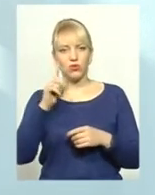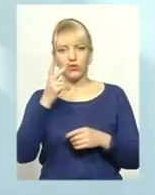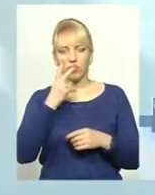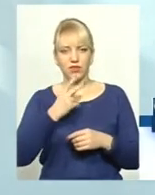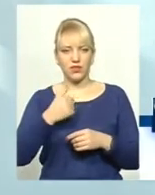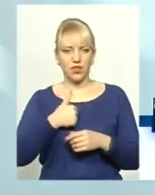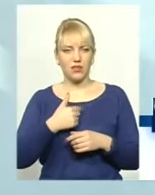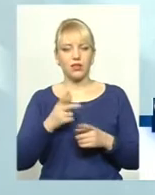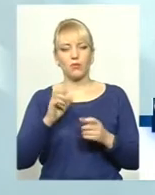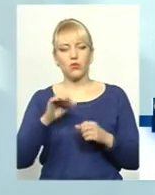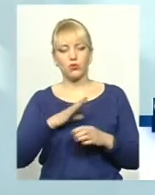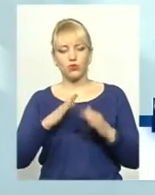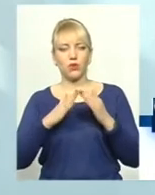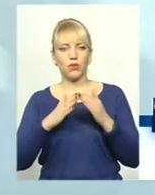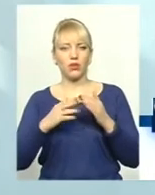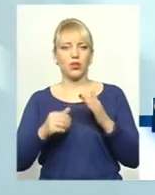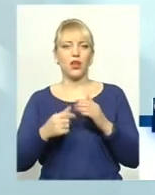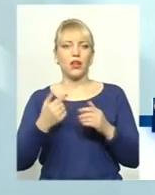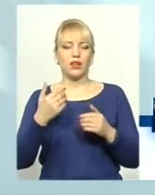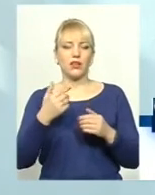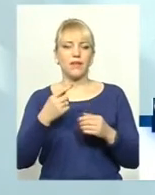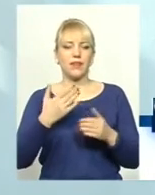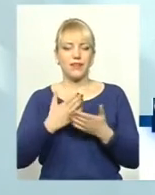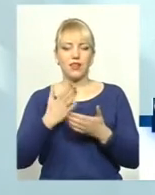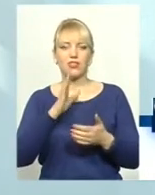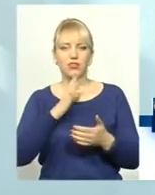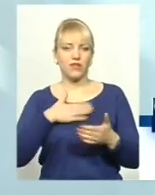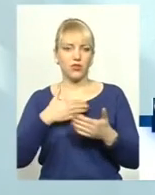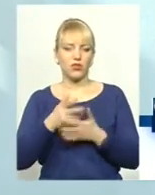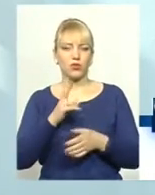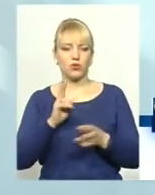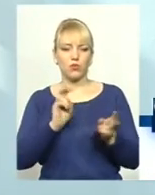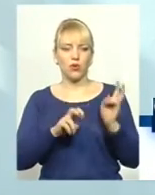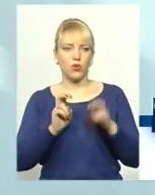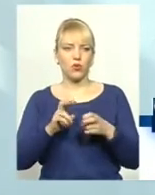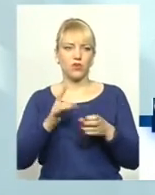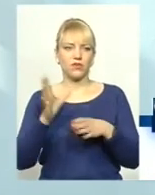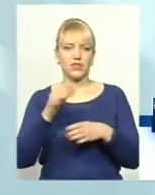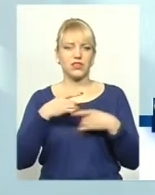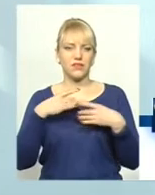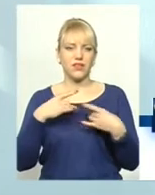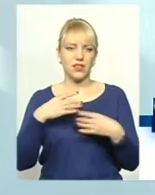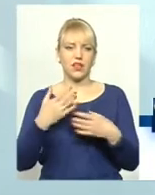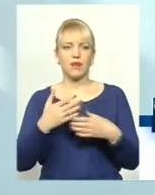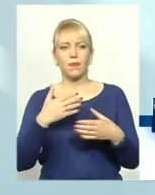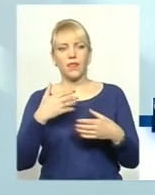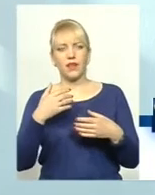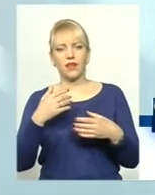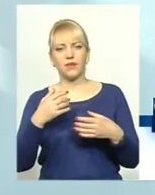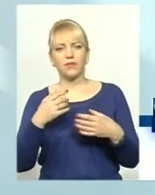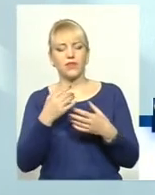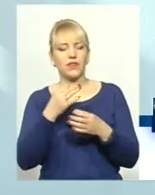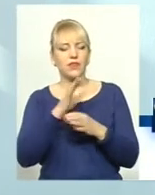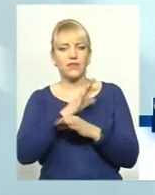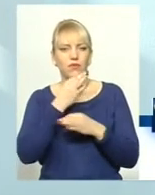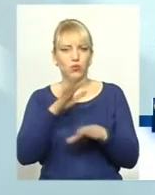хтось збирається, хтось вже підійшов. У нас є волонтери, яка кожен вечір приходить в притулок. Це всі свята, і Новий рік, і Різдво, і вихідні. Незалежно від